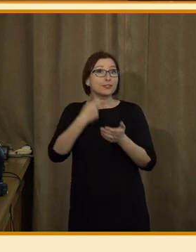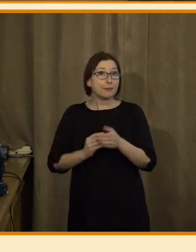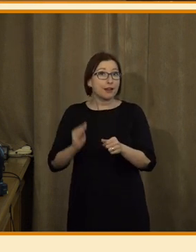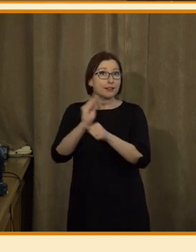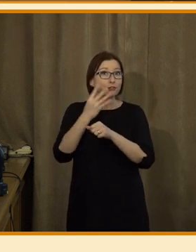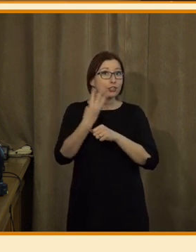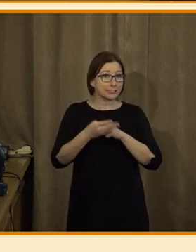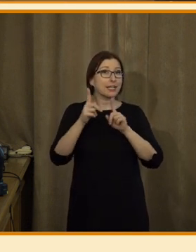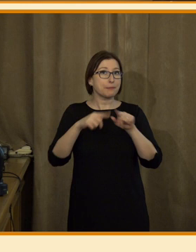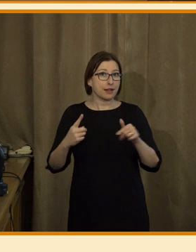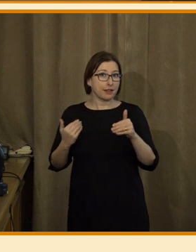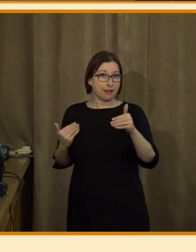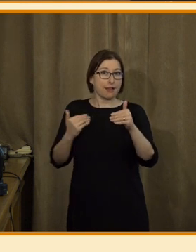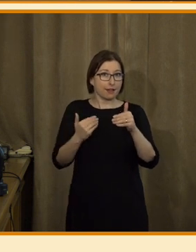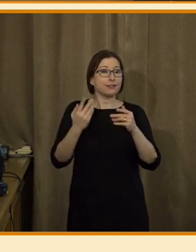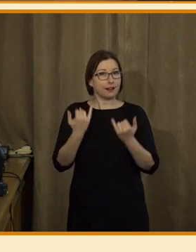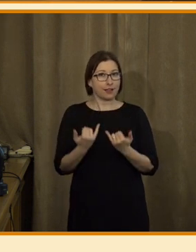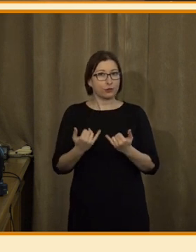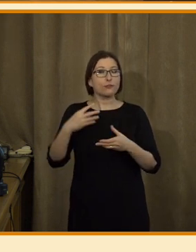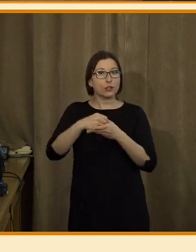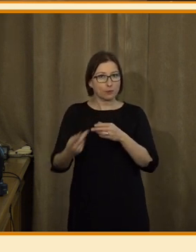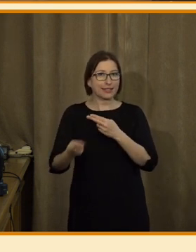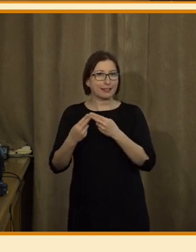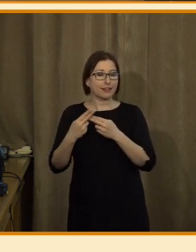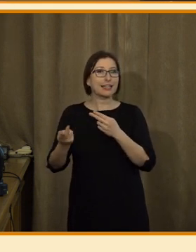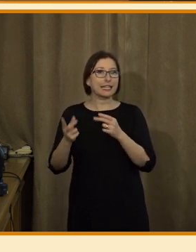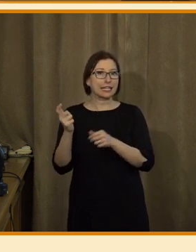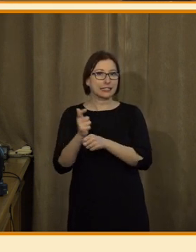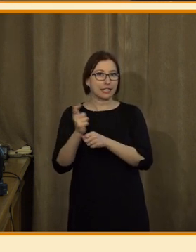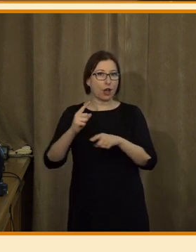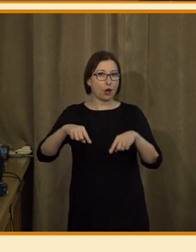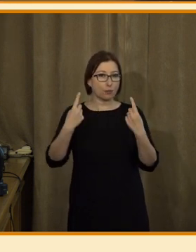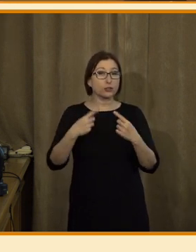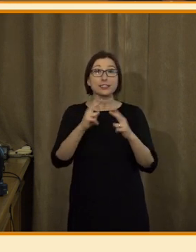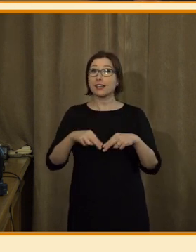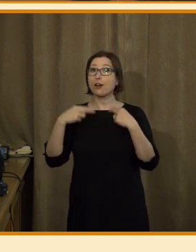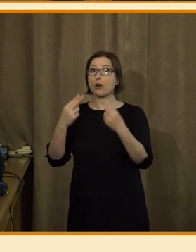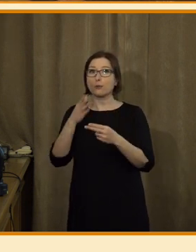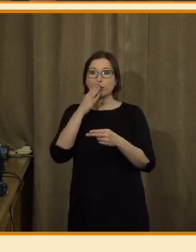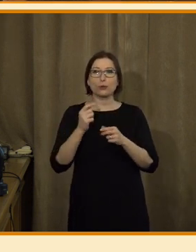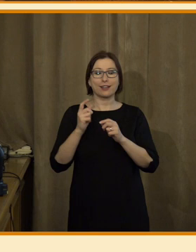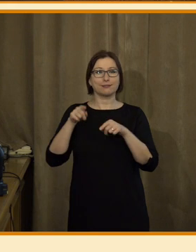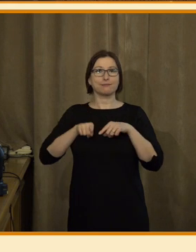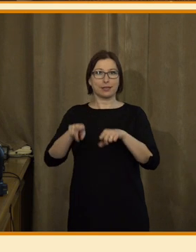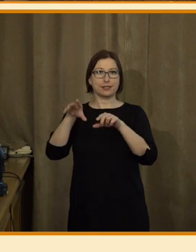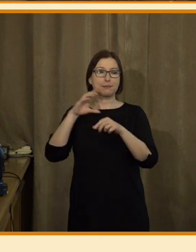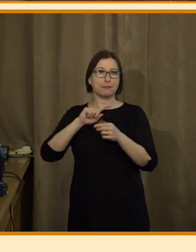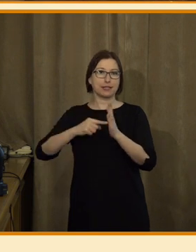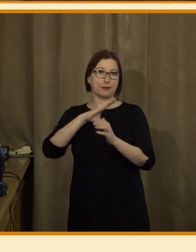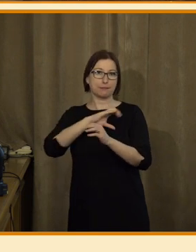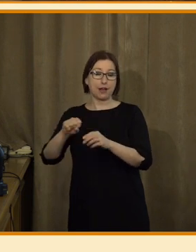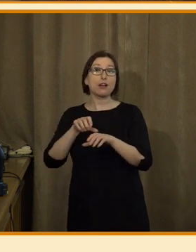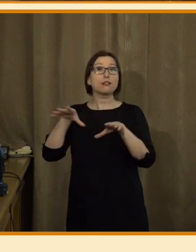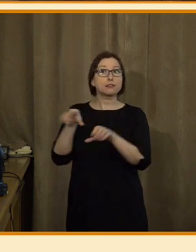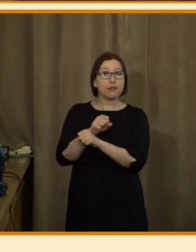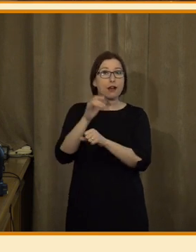miliard méně než letos. Schválený rozpočet kritizovala opozice. Teď ho tedy dostane k posouzení a k podpisu prezident Petr Pavel. Senát se